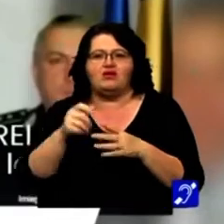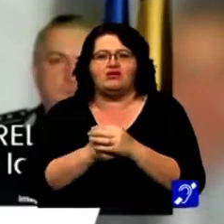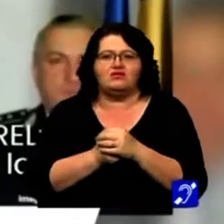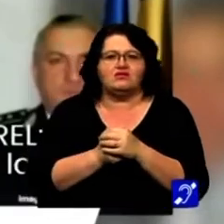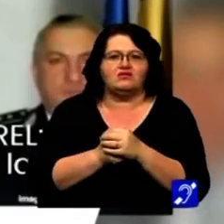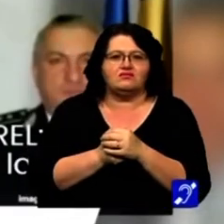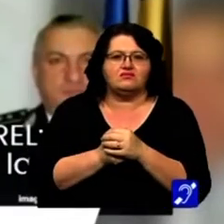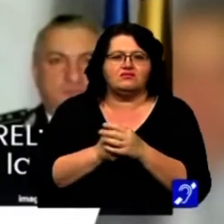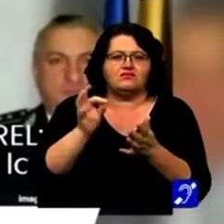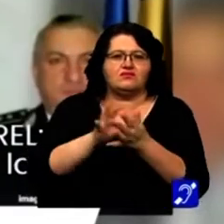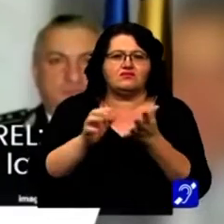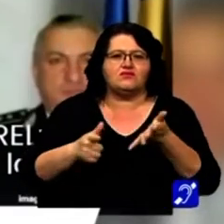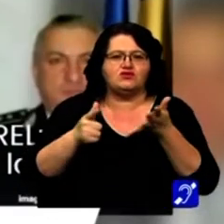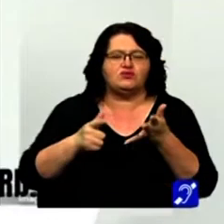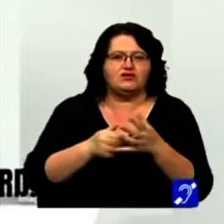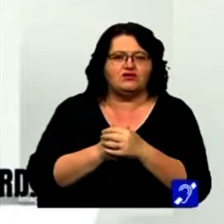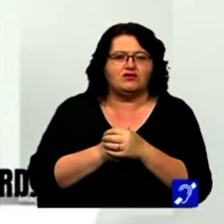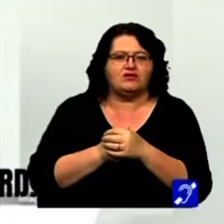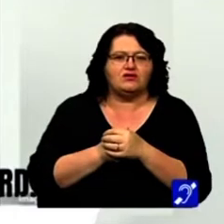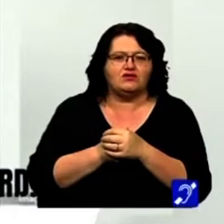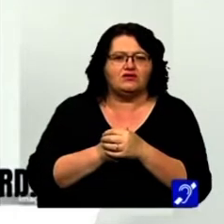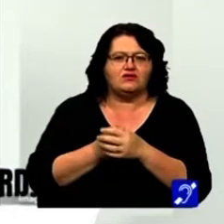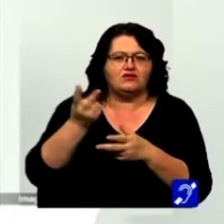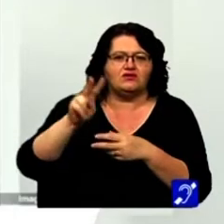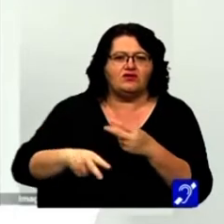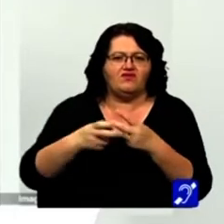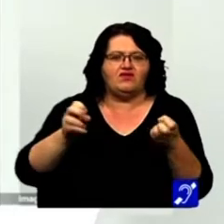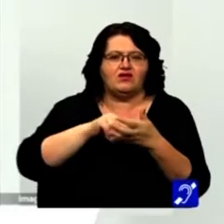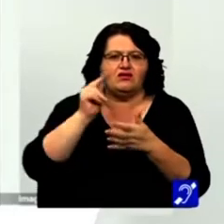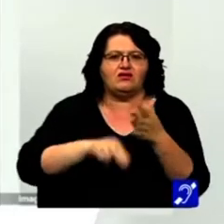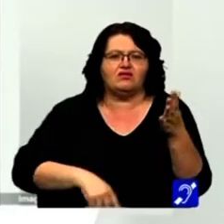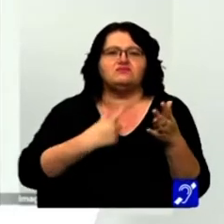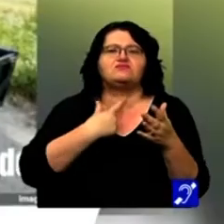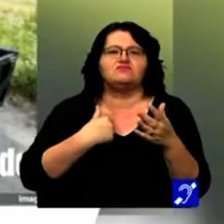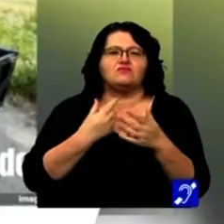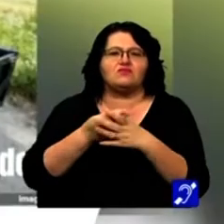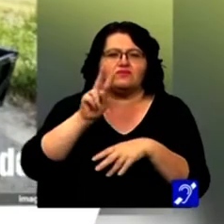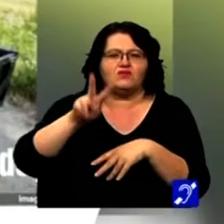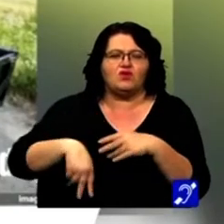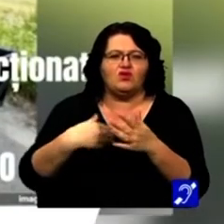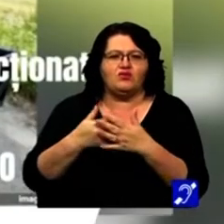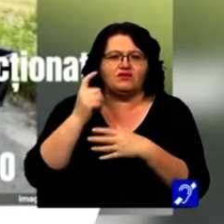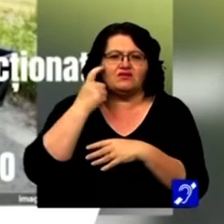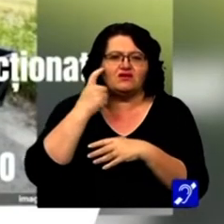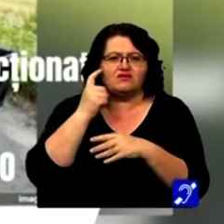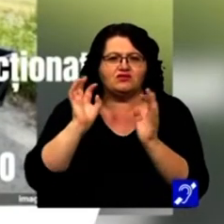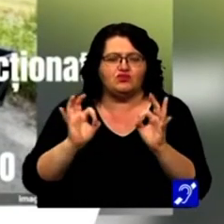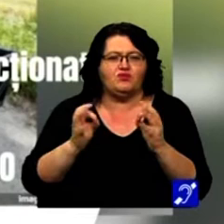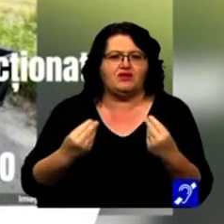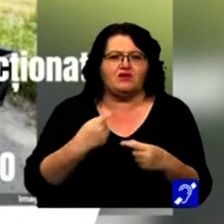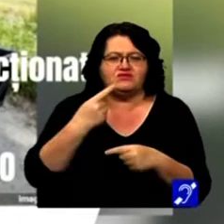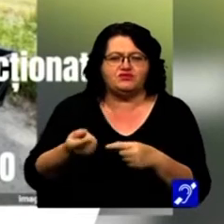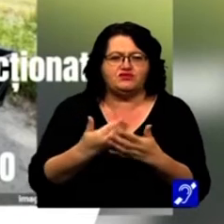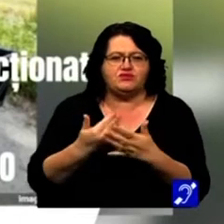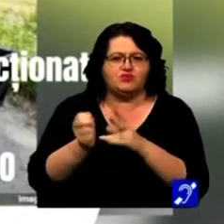Începând cu data de șapte și te primul ales. Două luni de zile vă raccord și mă urc pe tine. Și în două luni de zile te gândești. Asta-o așa, vă